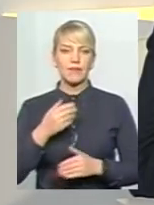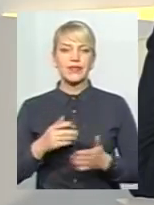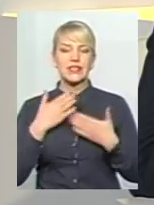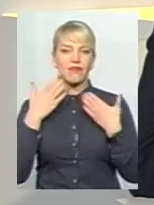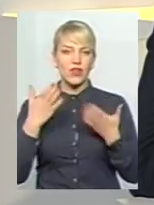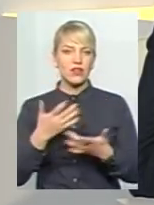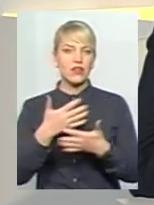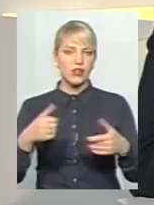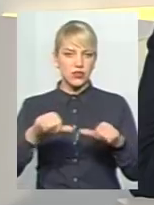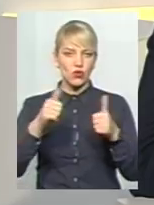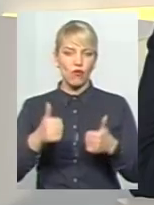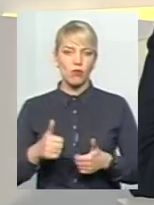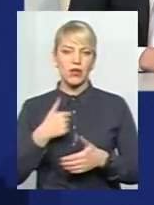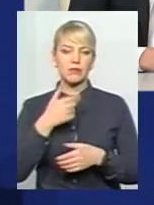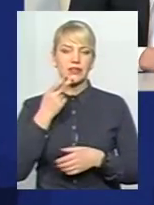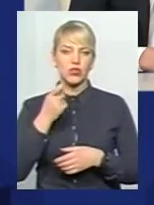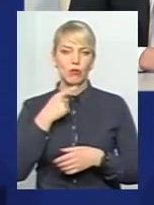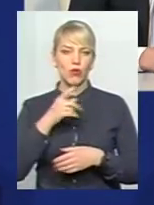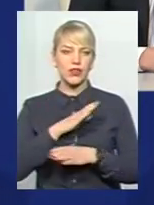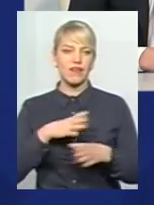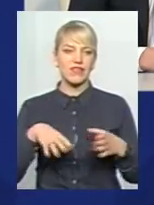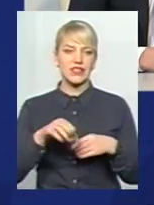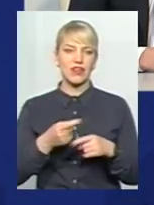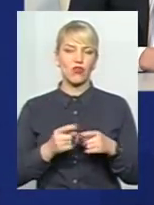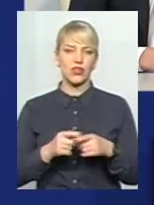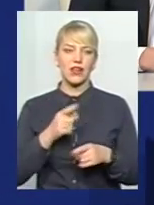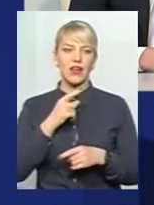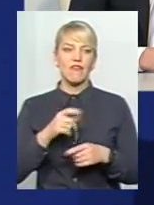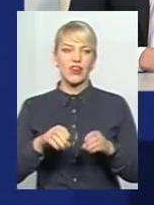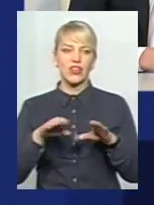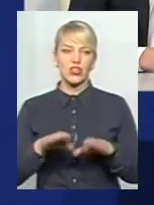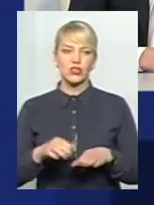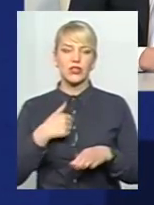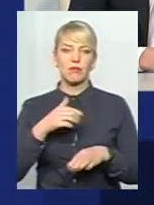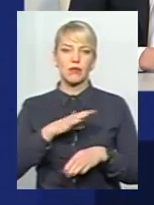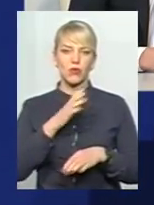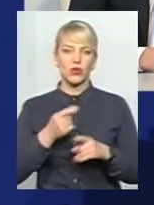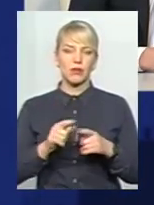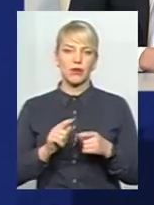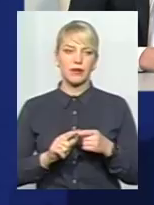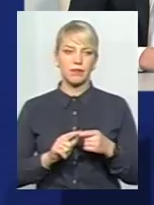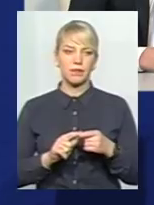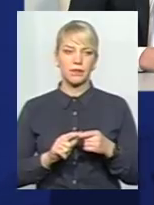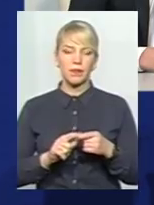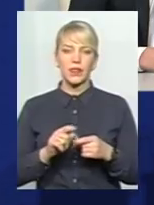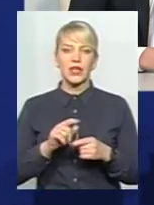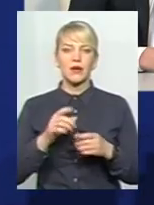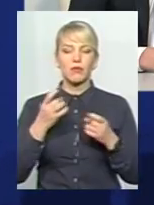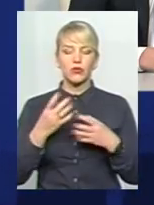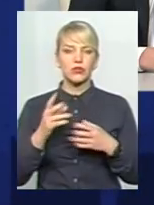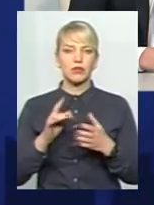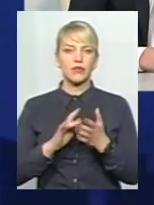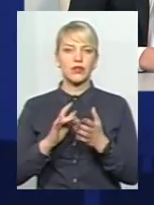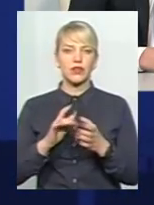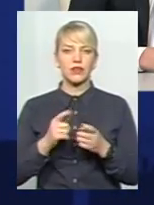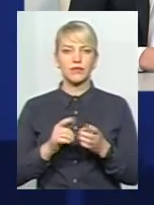абсолютно різного формату. Ми завжди говоримо про те, що не всі вони далеко вирішуються. Ми були б чарівниками, напевно, а не посадовцями, якби задовольняли 30